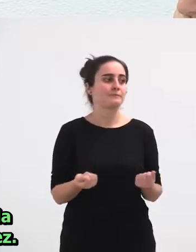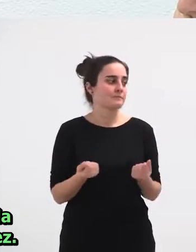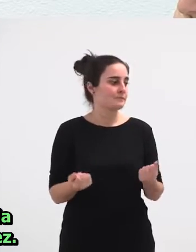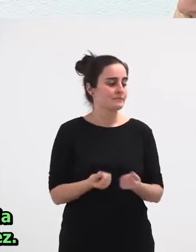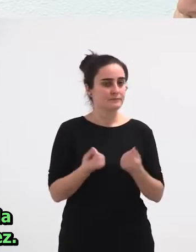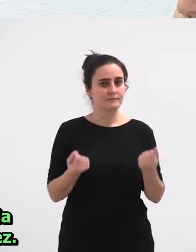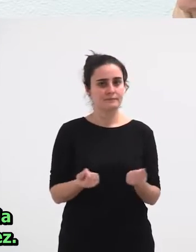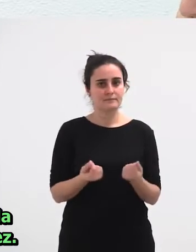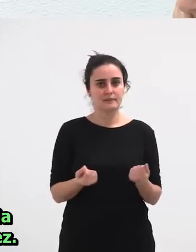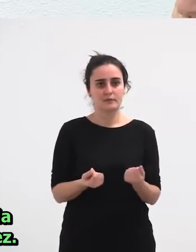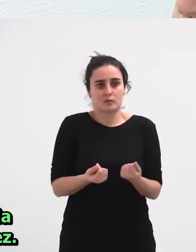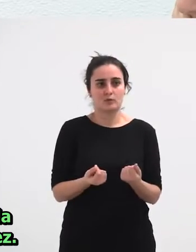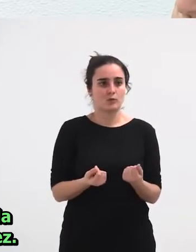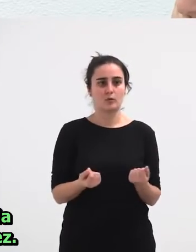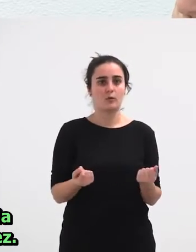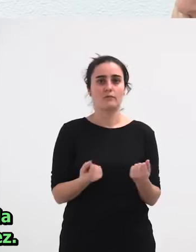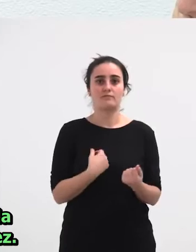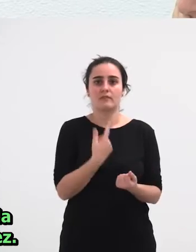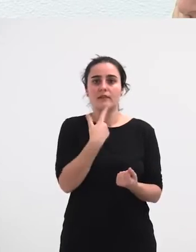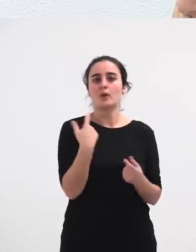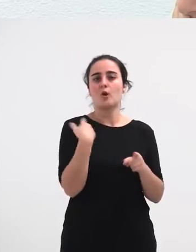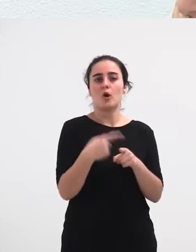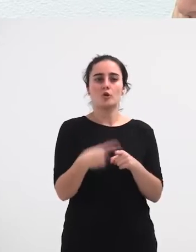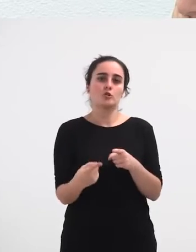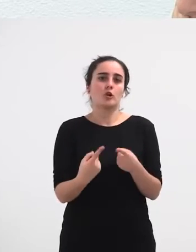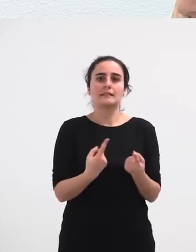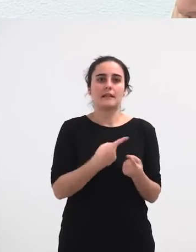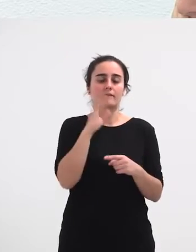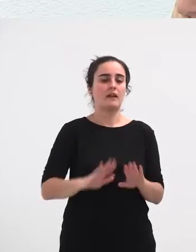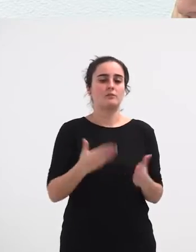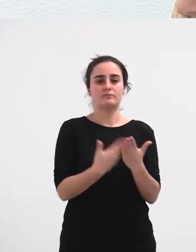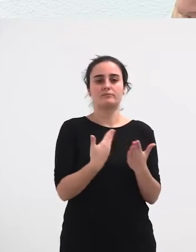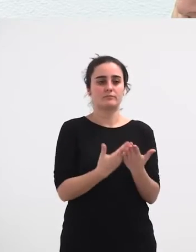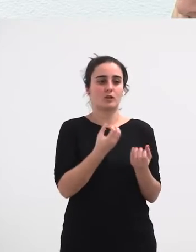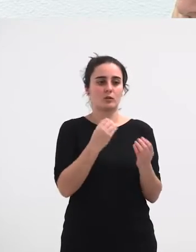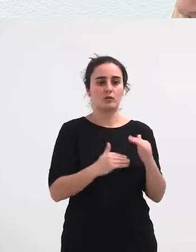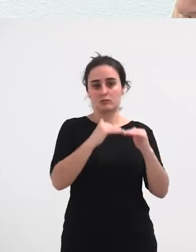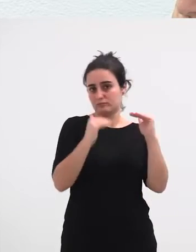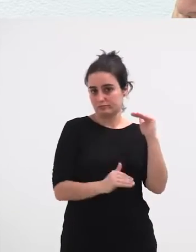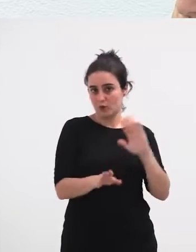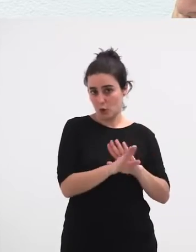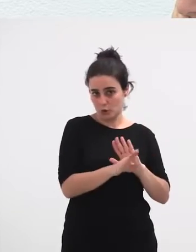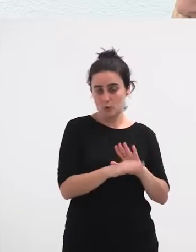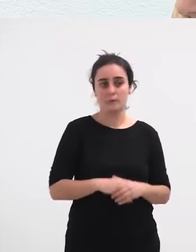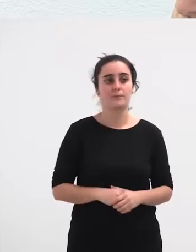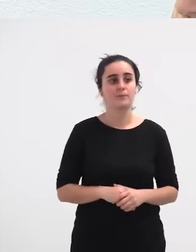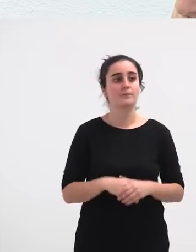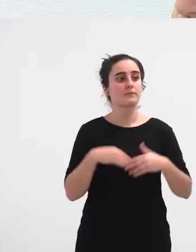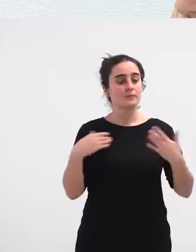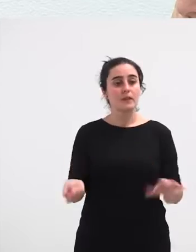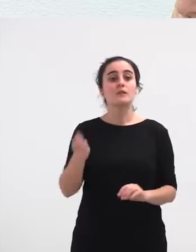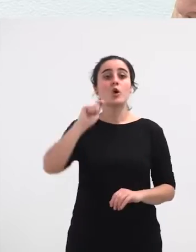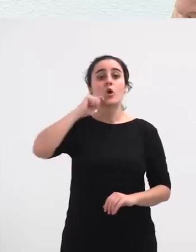Badiarren Maiakoak Direla Adiarazten Dite Hainbat Keniuren Bidez Eta Eta Gero Ondarribian Alarde Badago